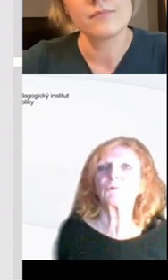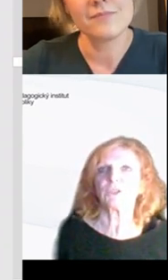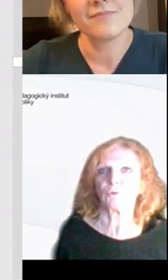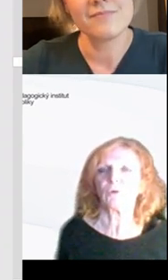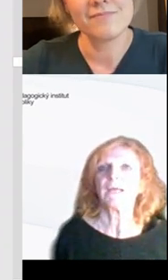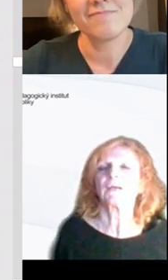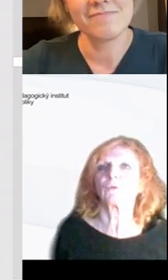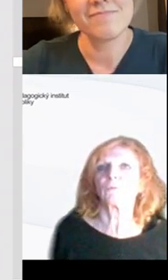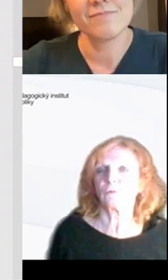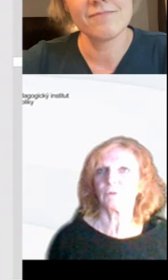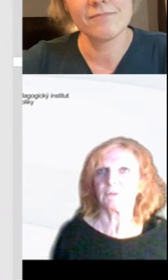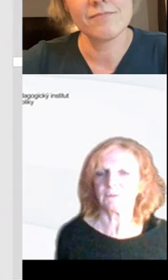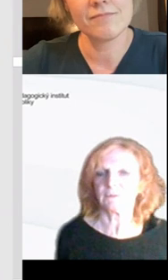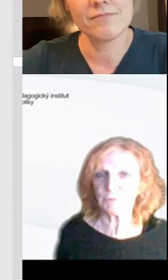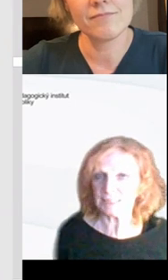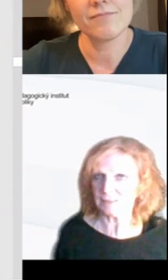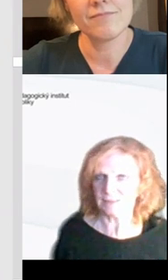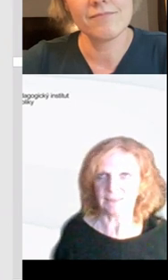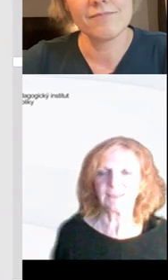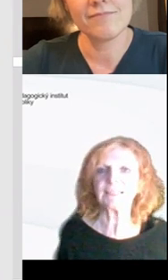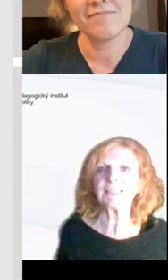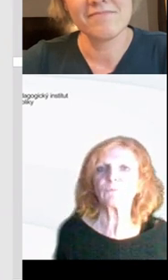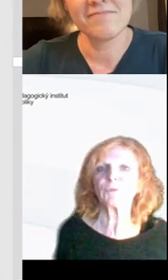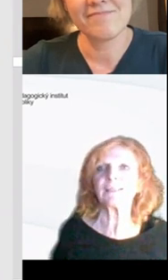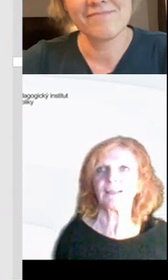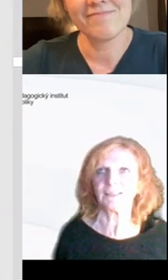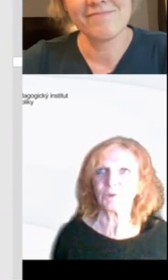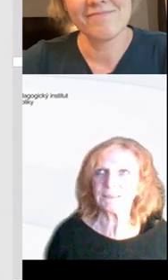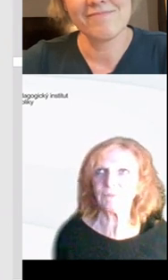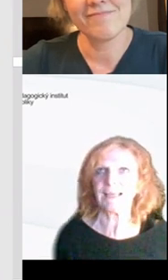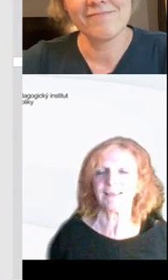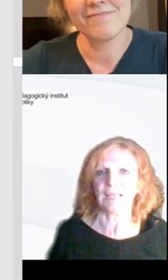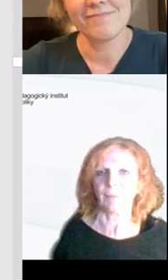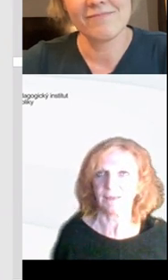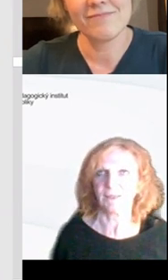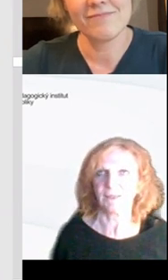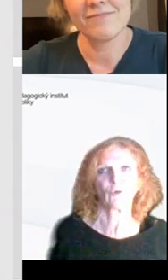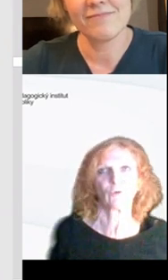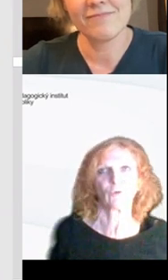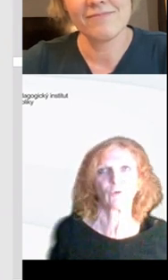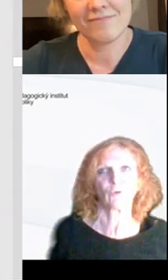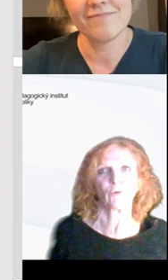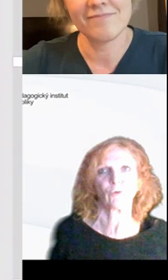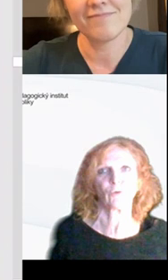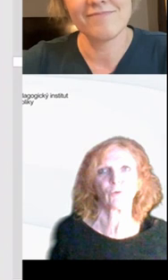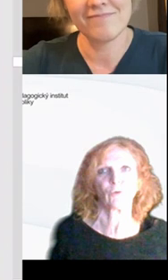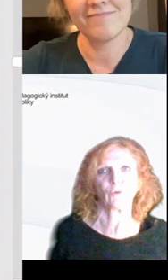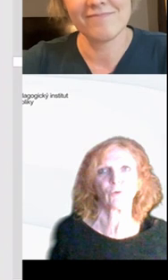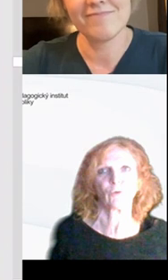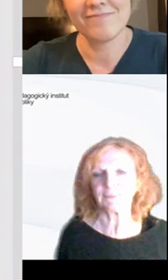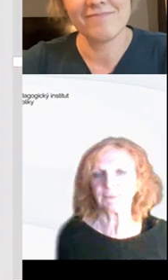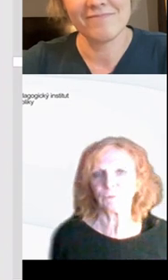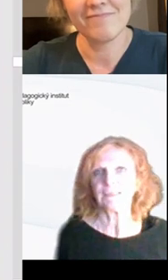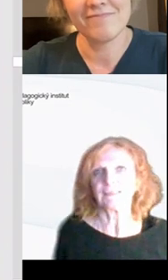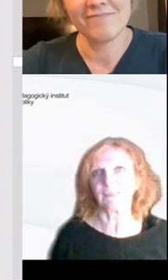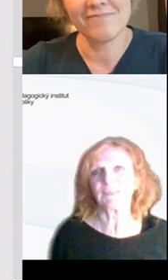pojďme jim tu cestu k tomu usnadnit. Ať ty věci nemusí dělat intuitivně sami, když už jsou ve škole 25